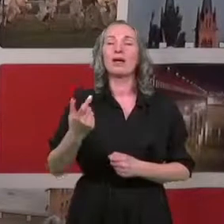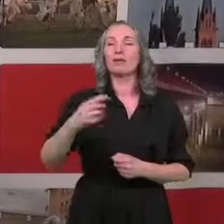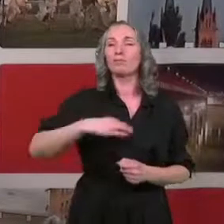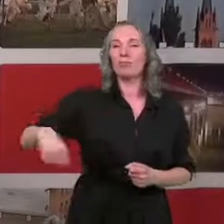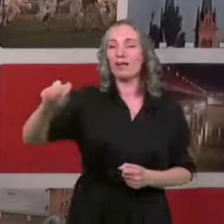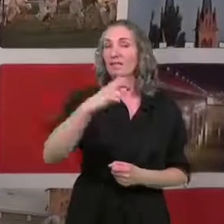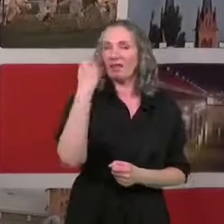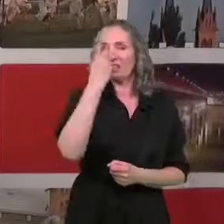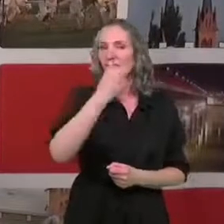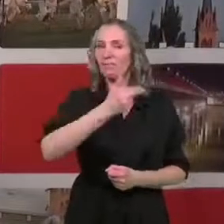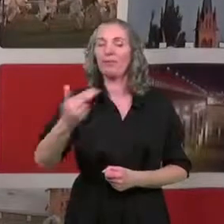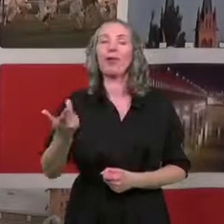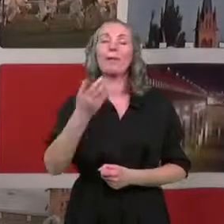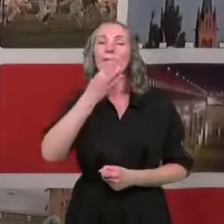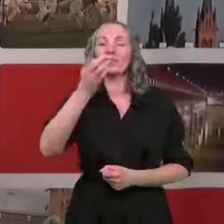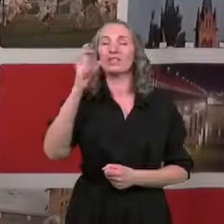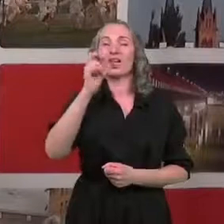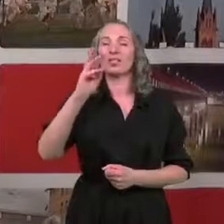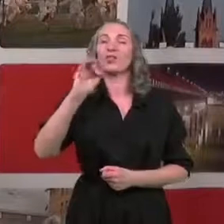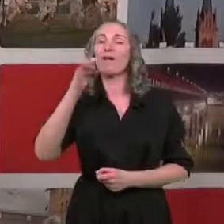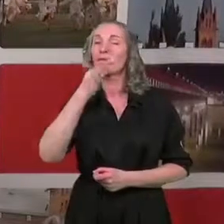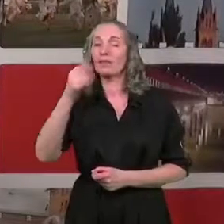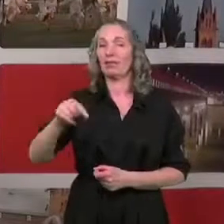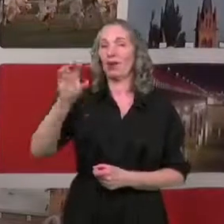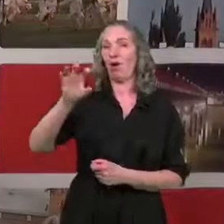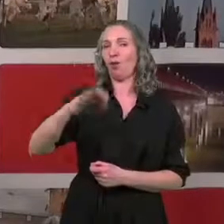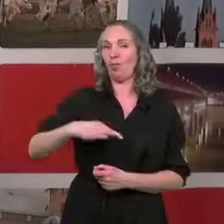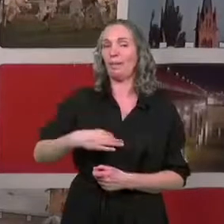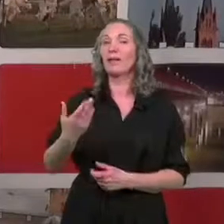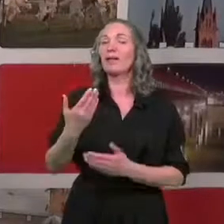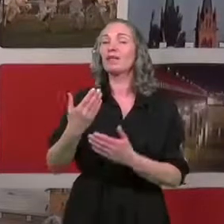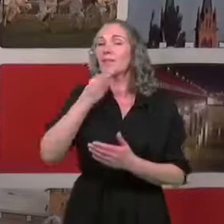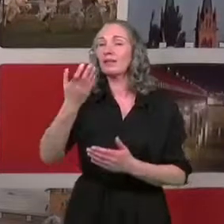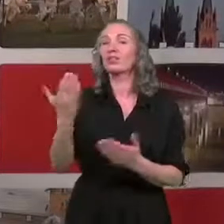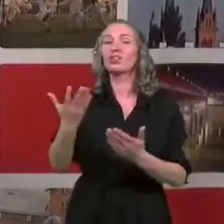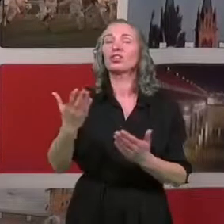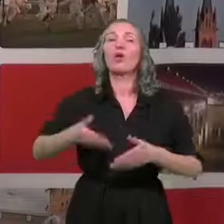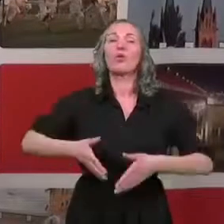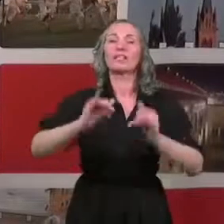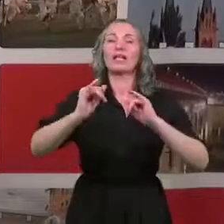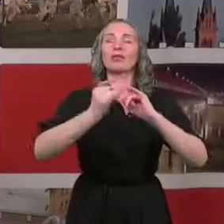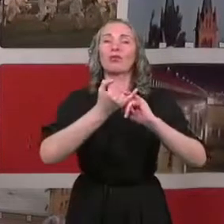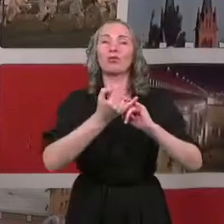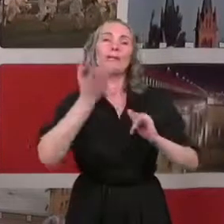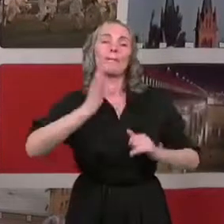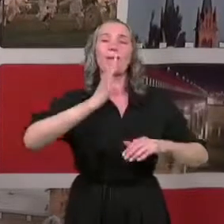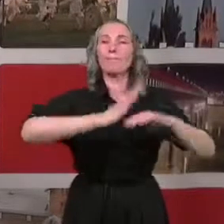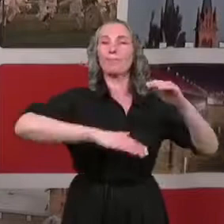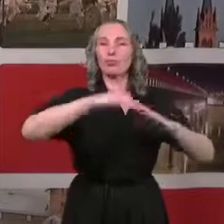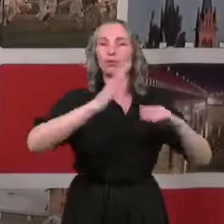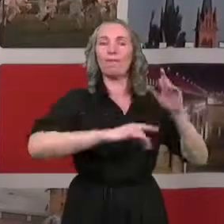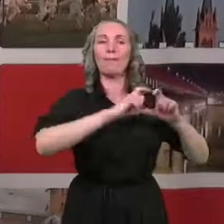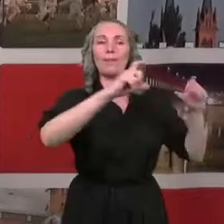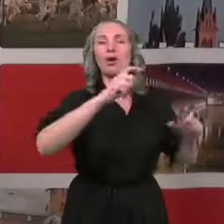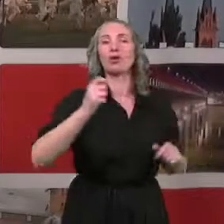interesuje. I pytanie od pana Czesława, który właśnie nas ogląda. Gdzie na ulicy Toruńskiej będą budowane bloki